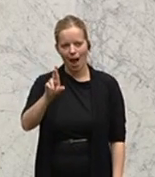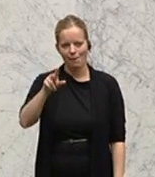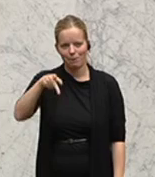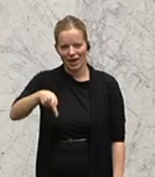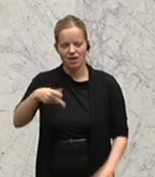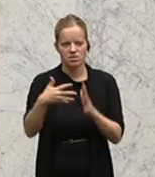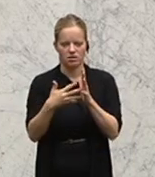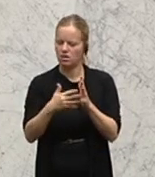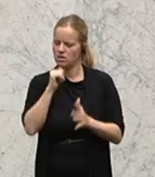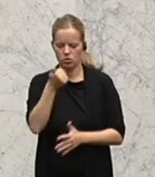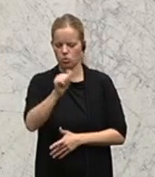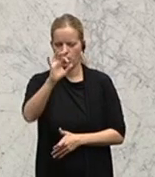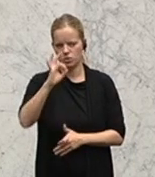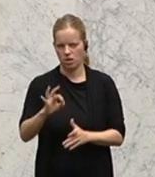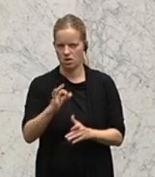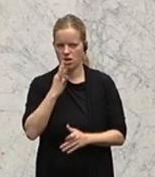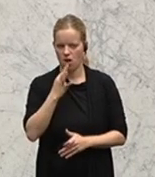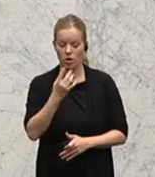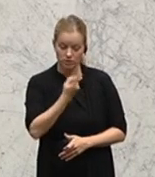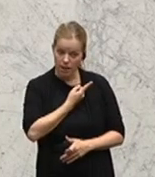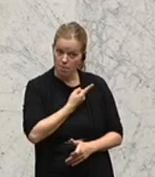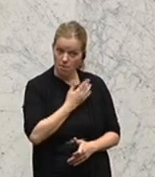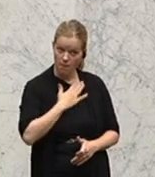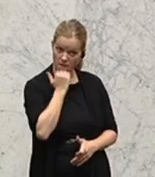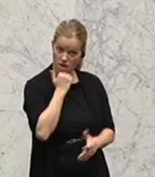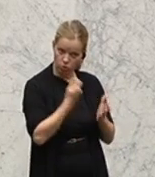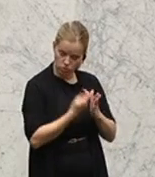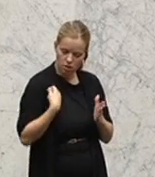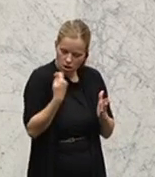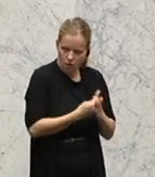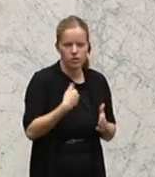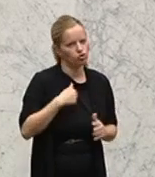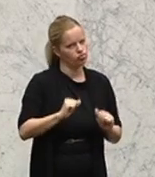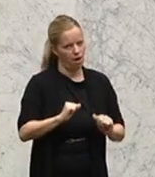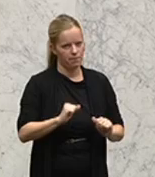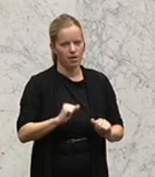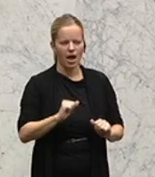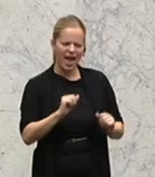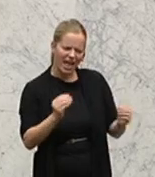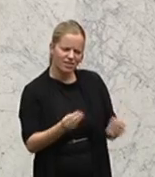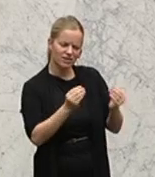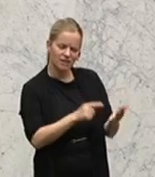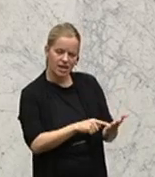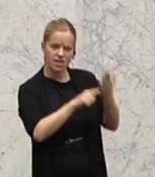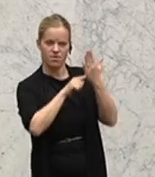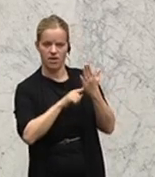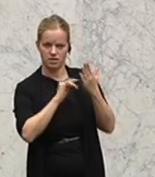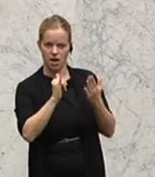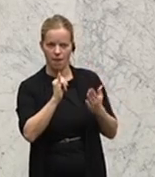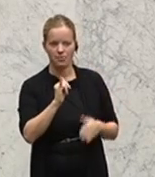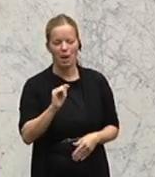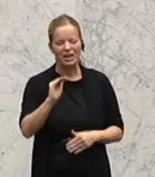Ich habe ihn auf meine privaten Kosten mir gekauft, ich mache das regelmäßig. Das ist ein gewisser Hinweis. Sogar niedrige